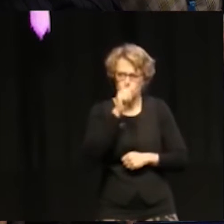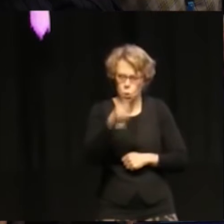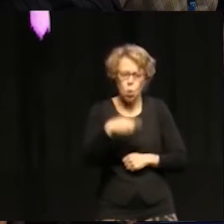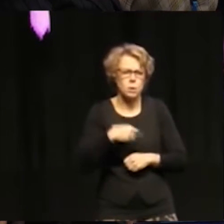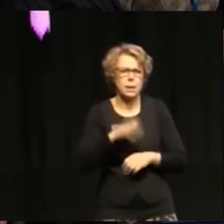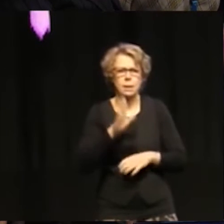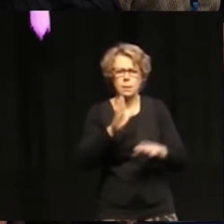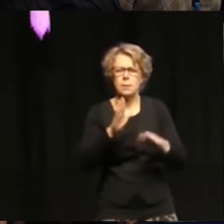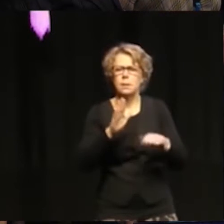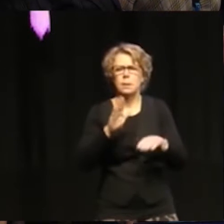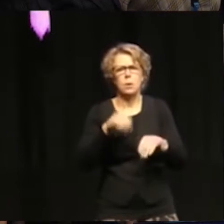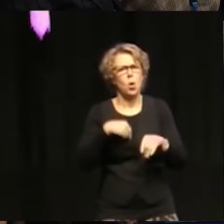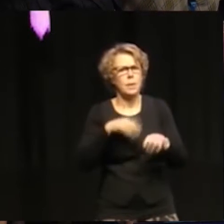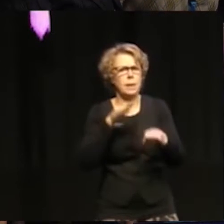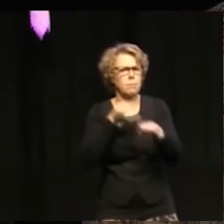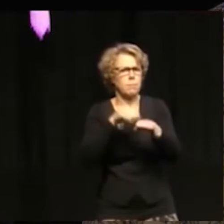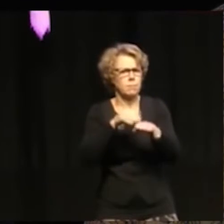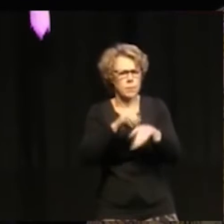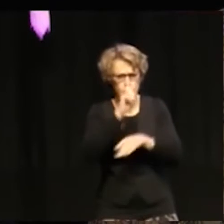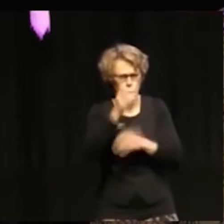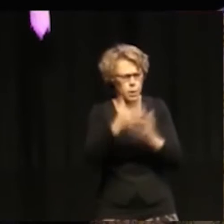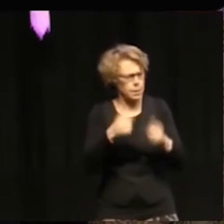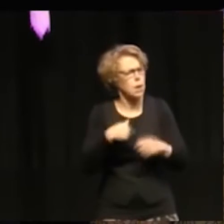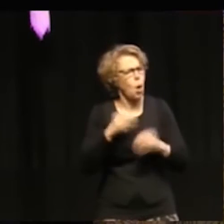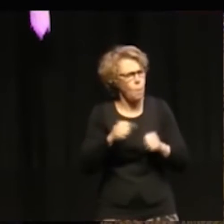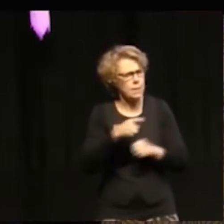jag skifta till engelsk. Jag håper det går.